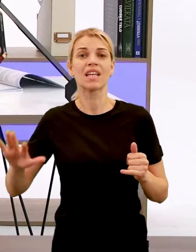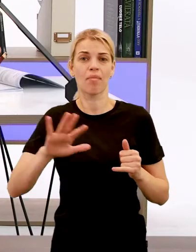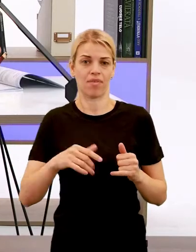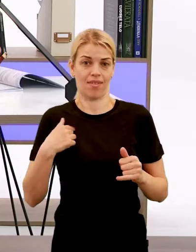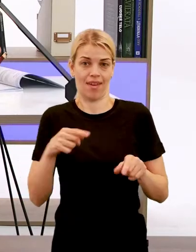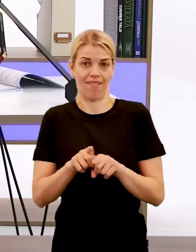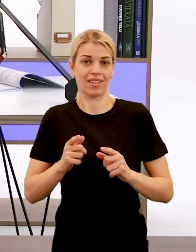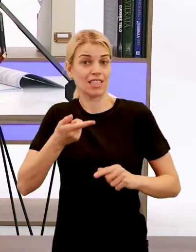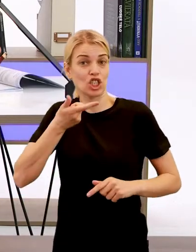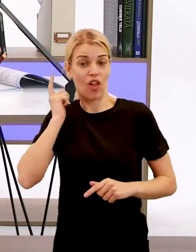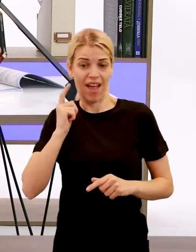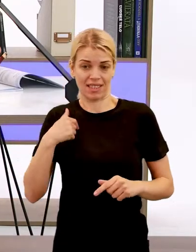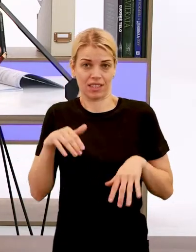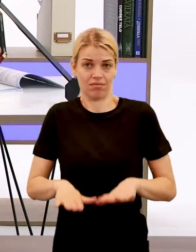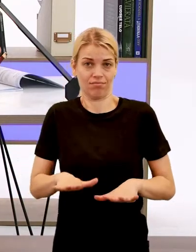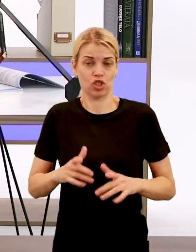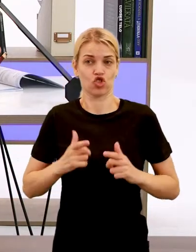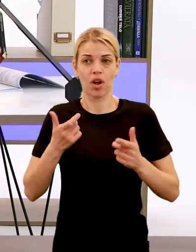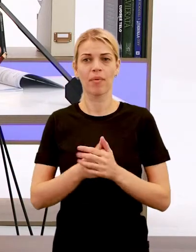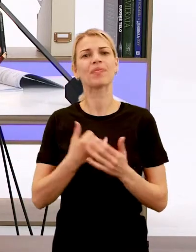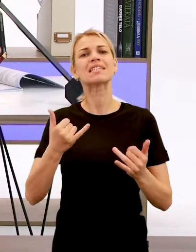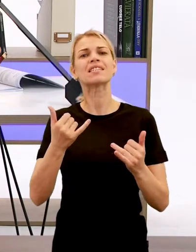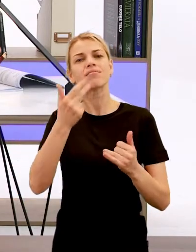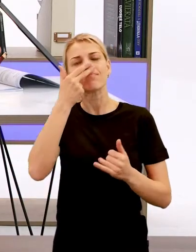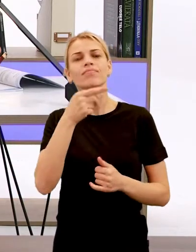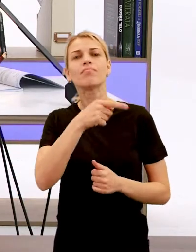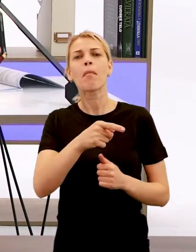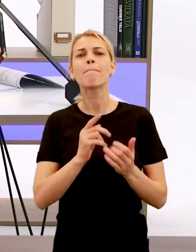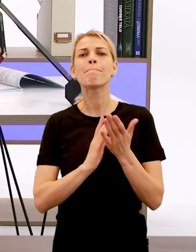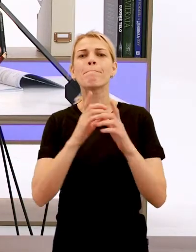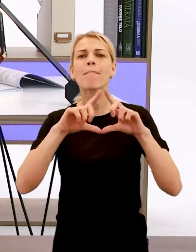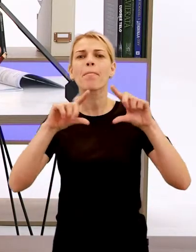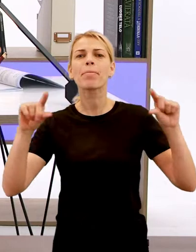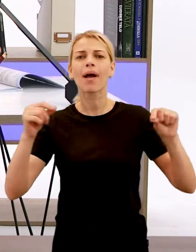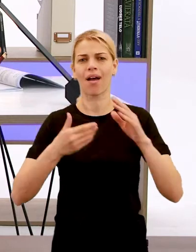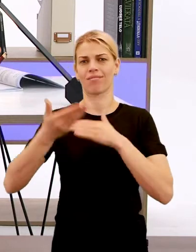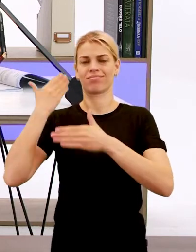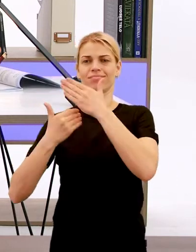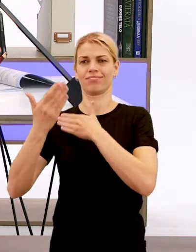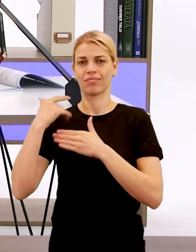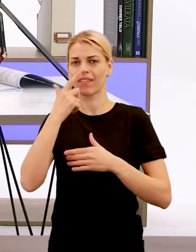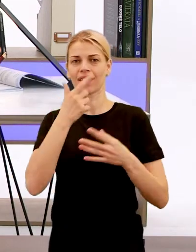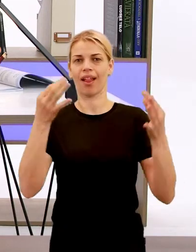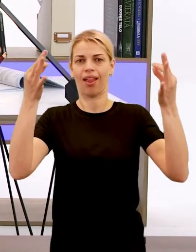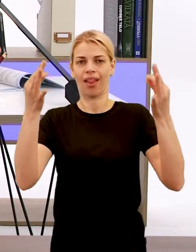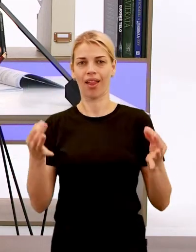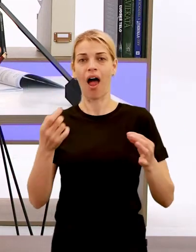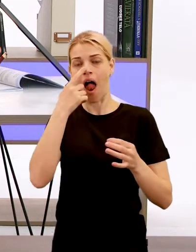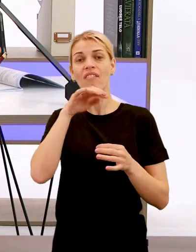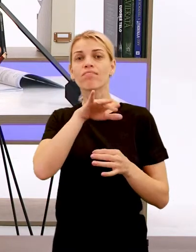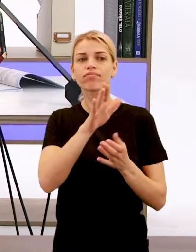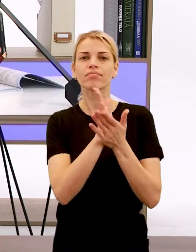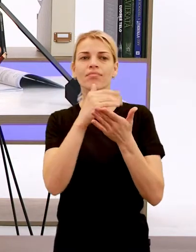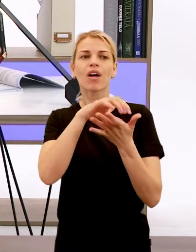Poďme sa pozrieť na mapu vtedajšej Európy. Je trochu zjednodušená, ale ukáže nám zhruba také rozloženie,